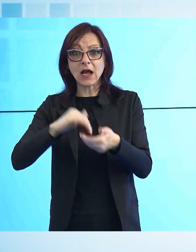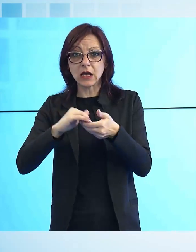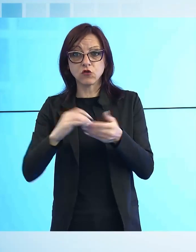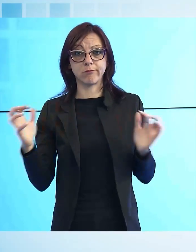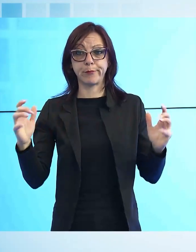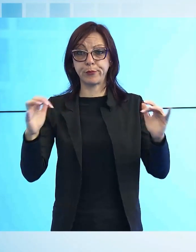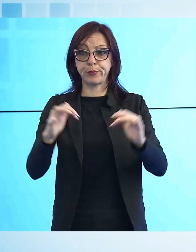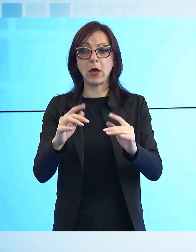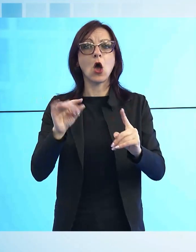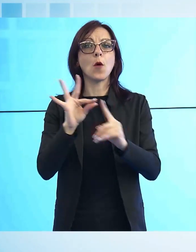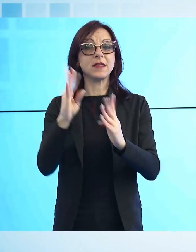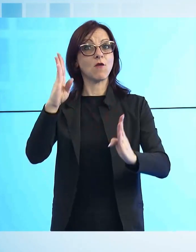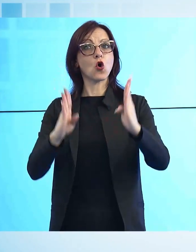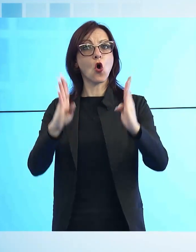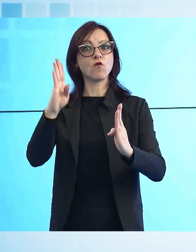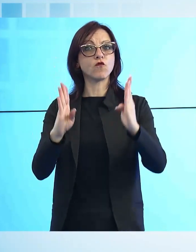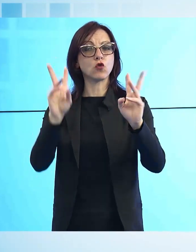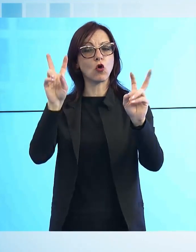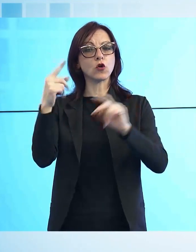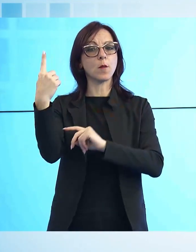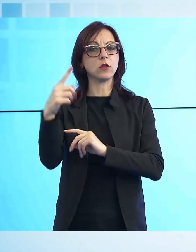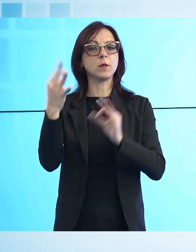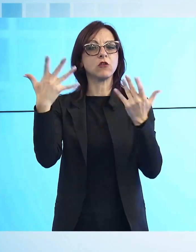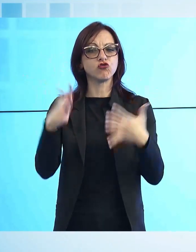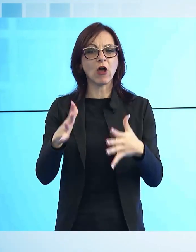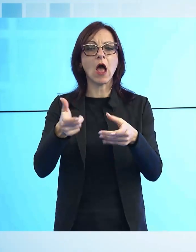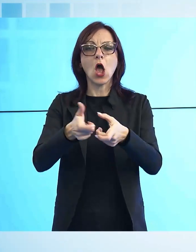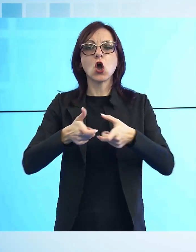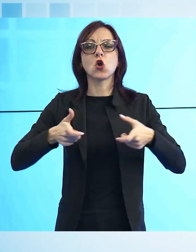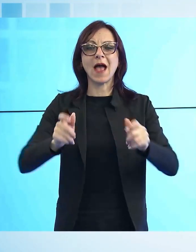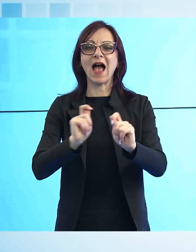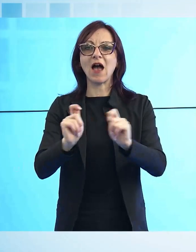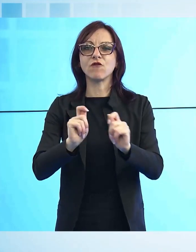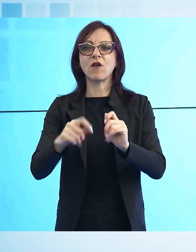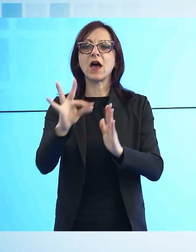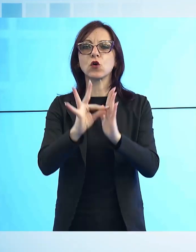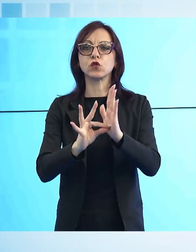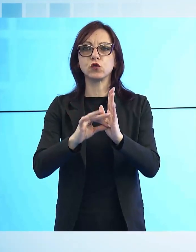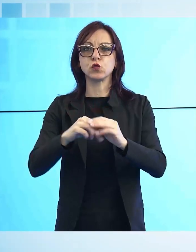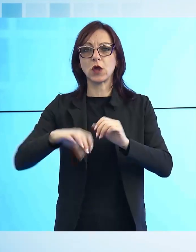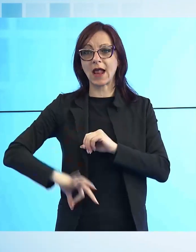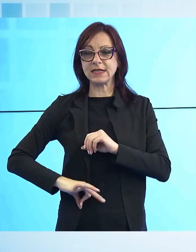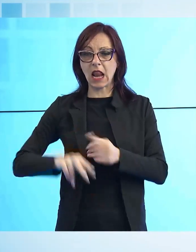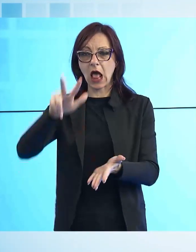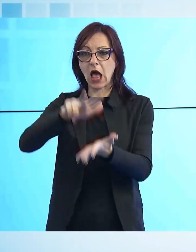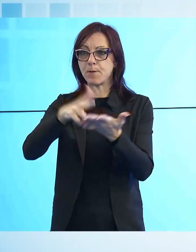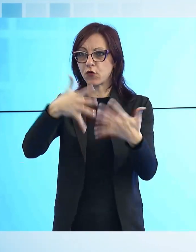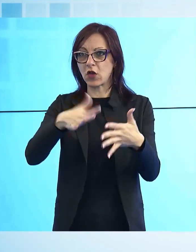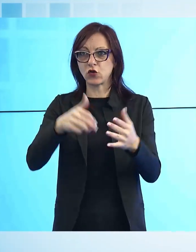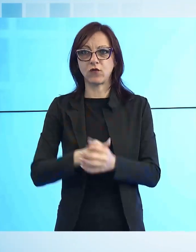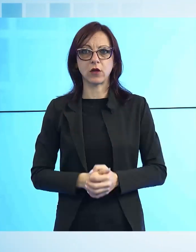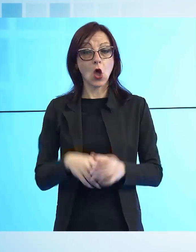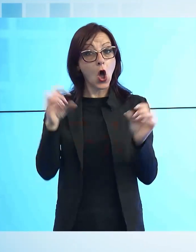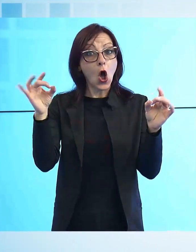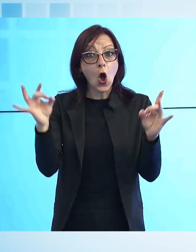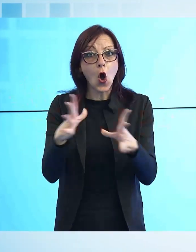confrontati su quanto già approvato dalla Commissione Affari Costituzionali del Senato. Un'occasione per allargare